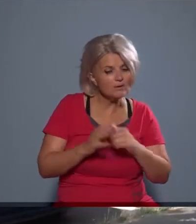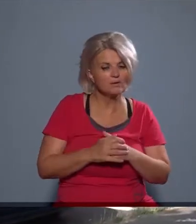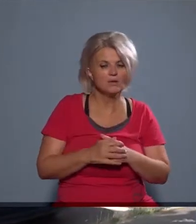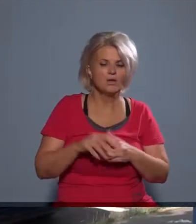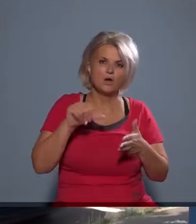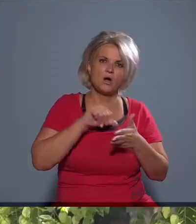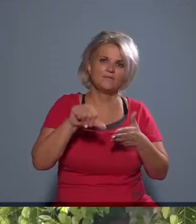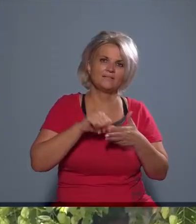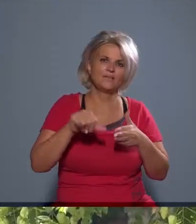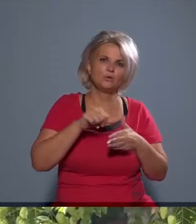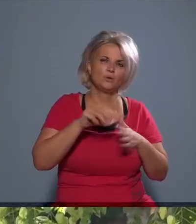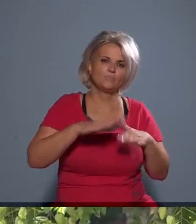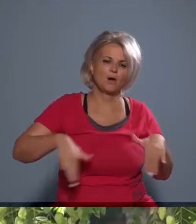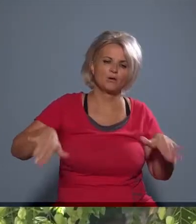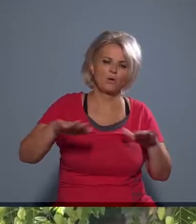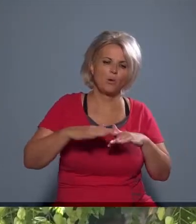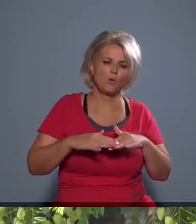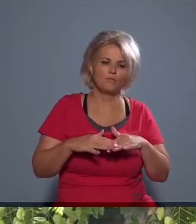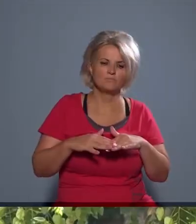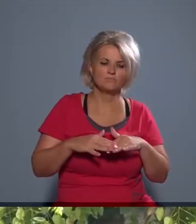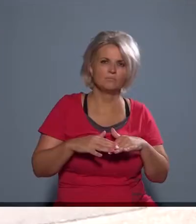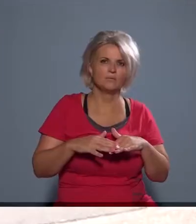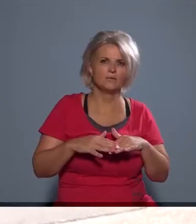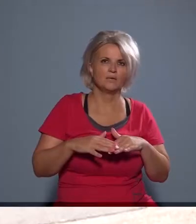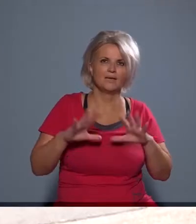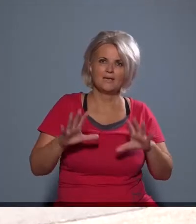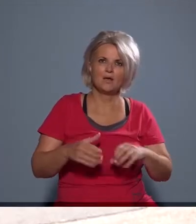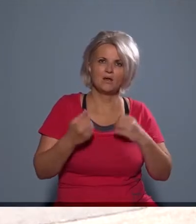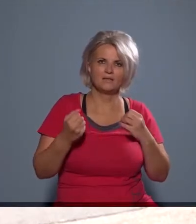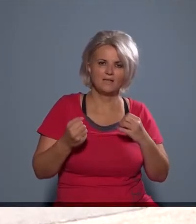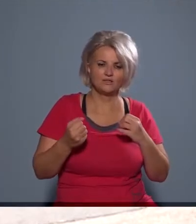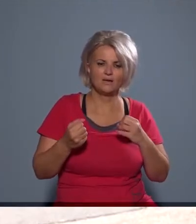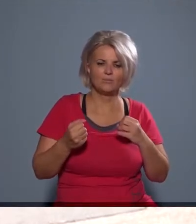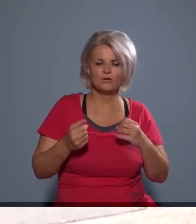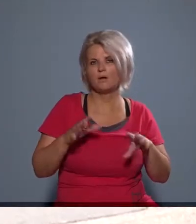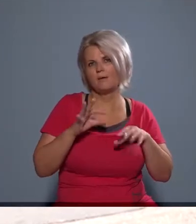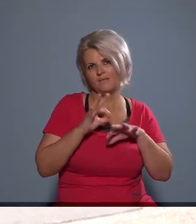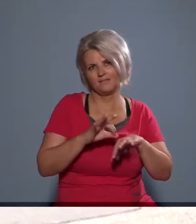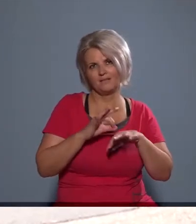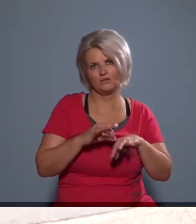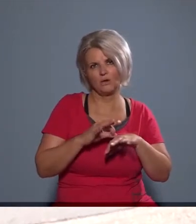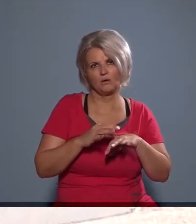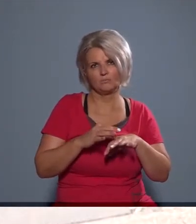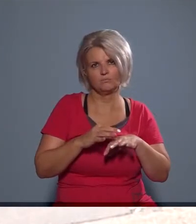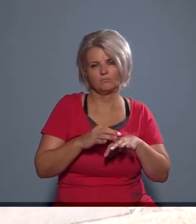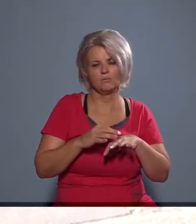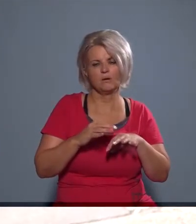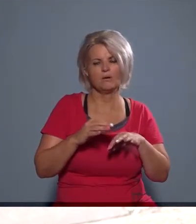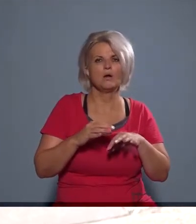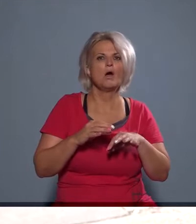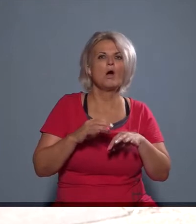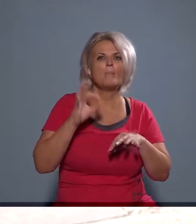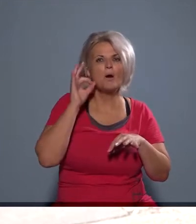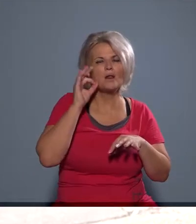Gyakorlatilag a fizető parkoló vezet kialakításának vannak különböző paramételei. Annak a bevezetésekor jelent pillanatban